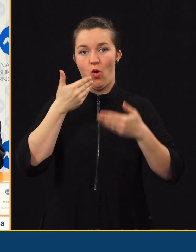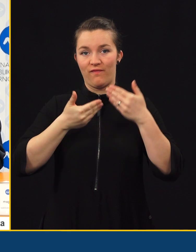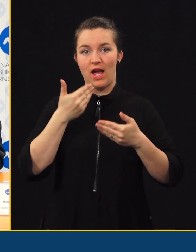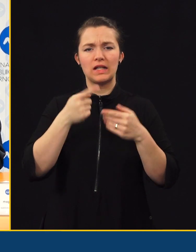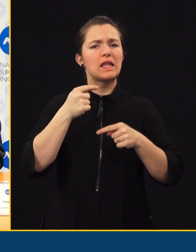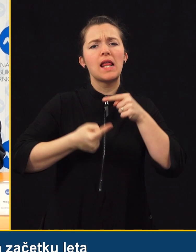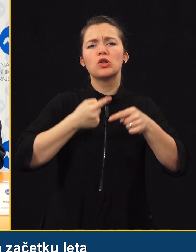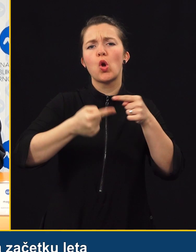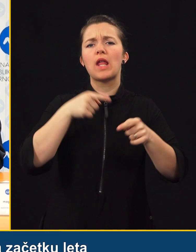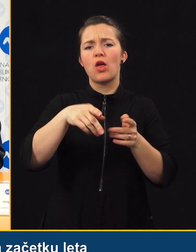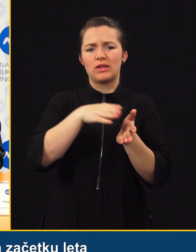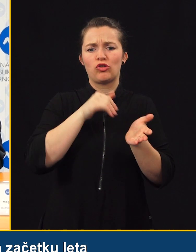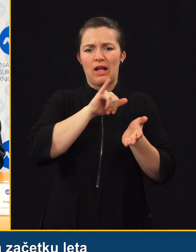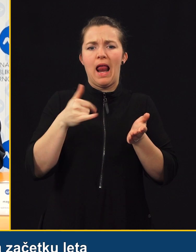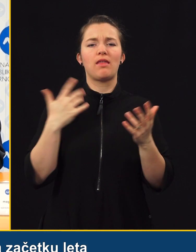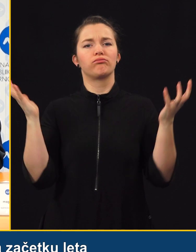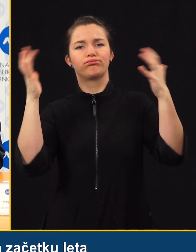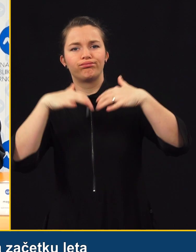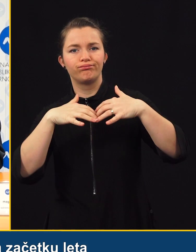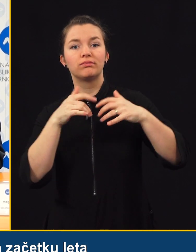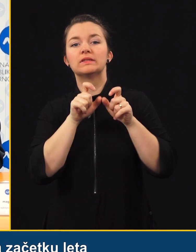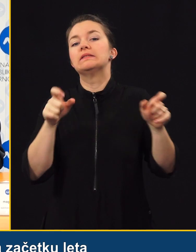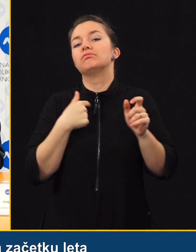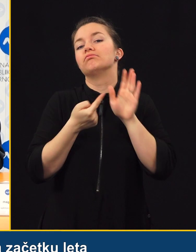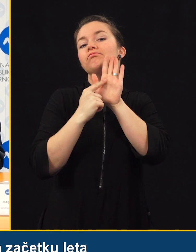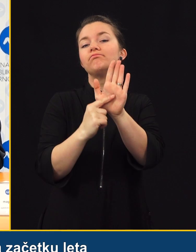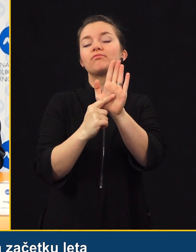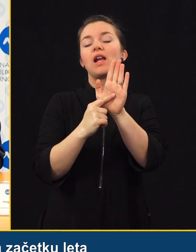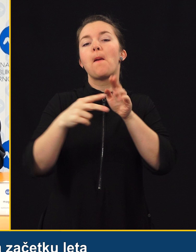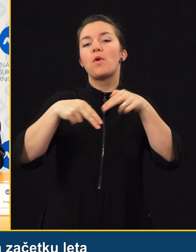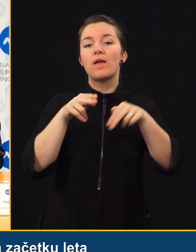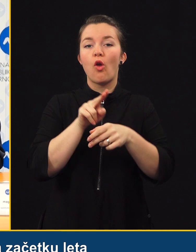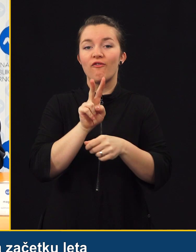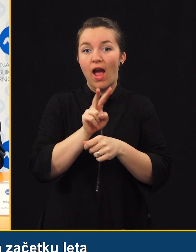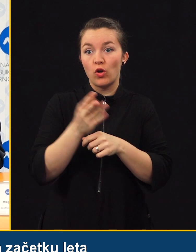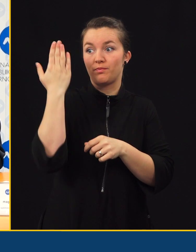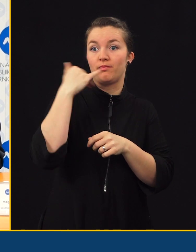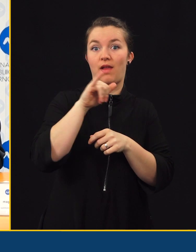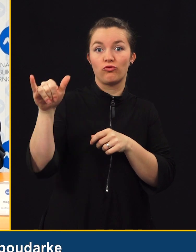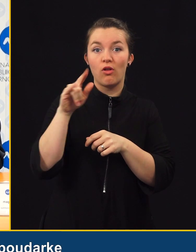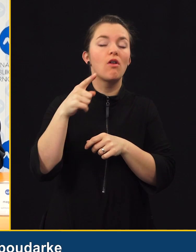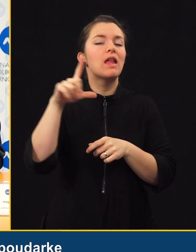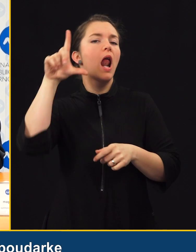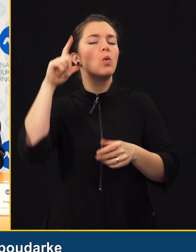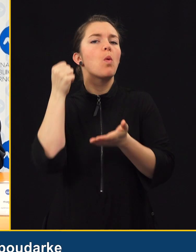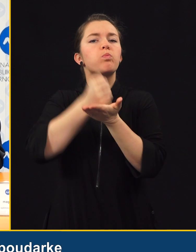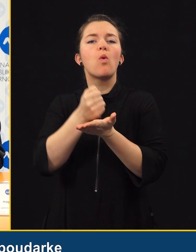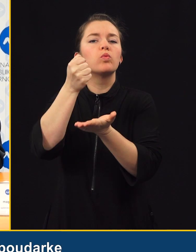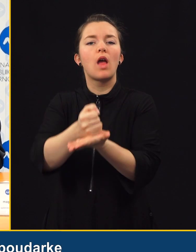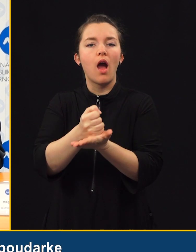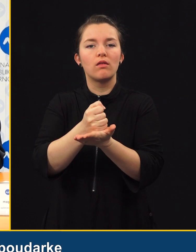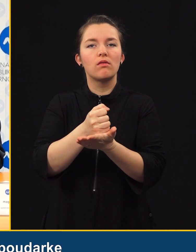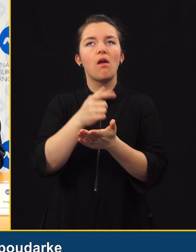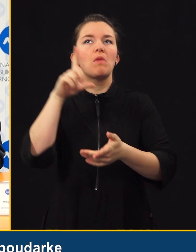konferenci. Že tradicionalno se takole na začetku leta družimo z namenom, da predstavimo prometno varnost v preteklem letu in pa seveda